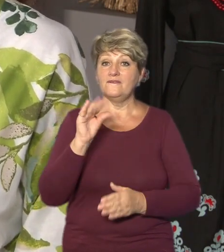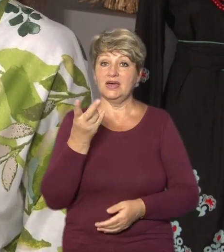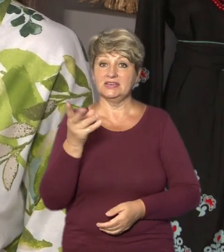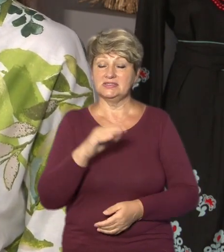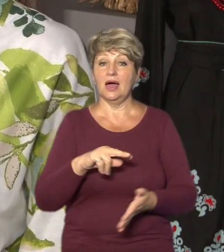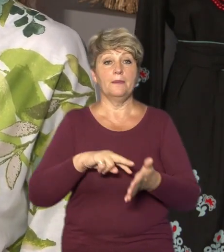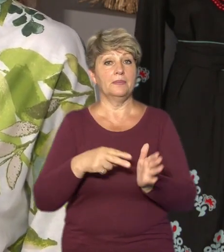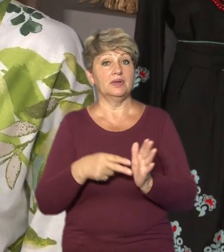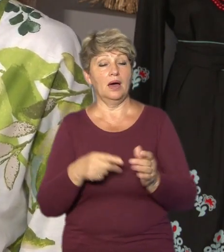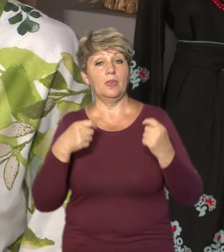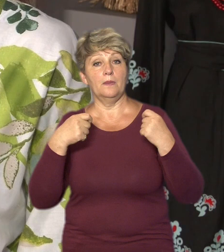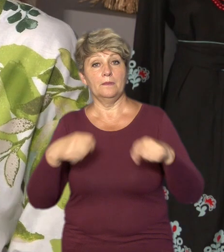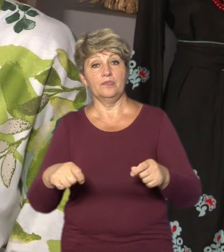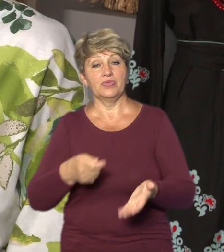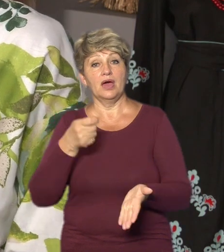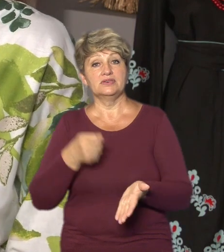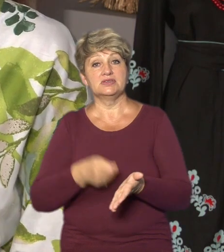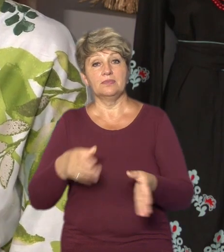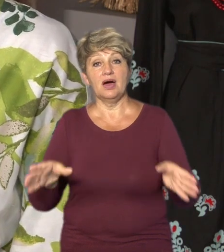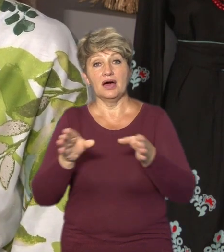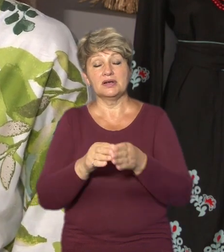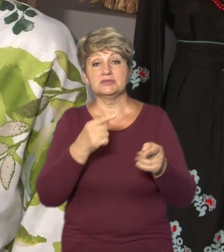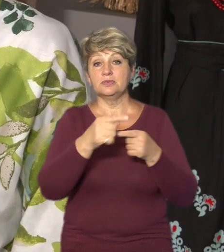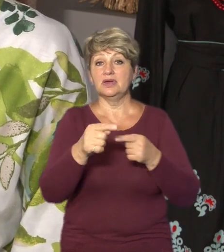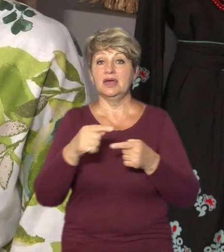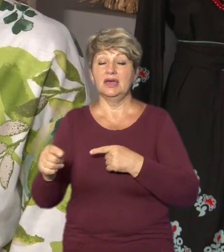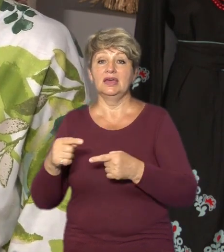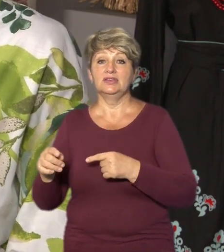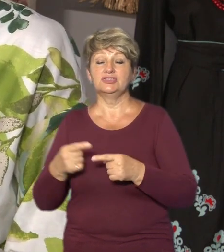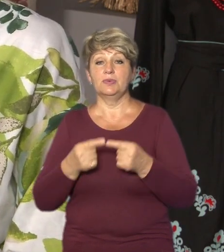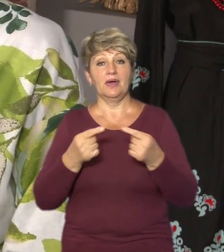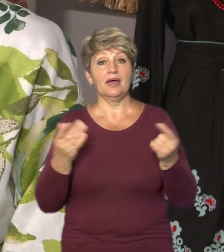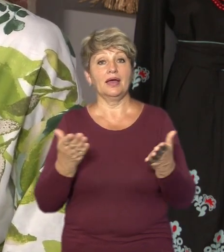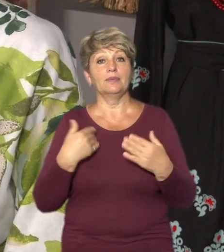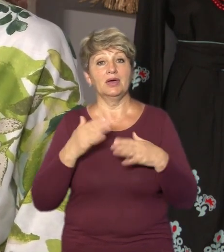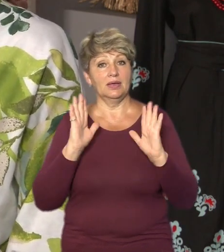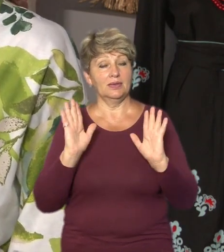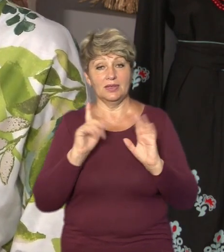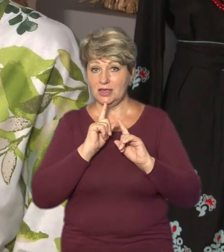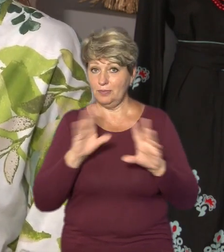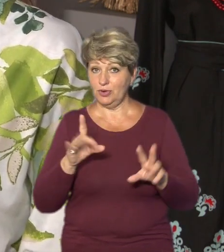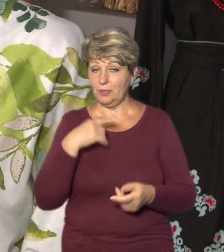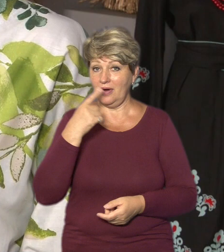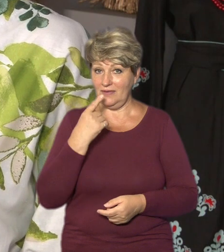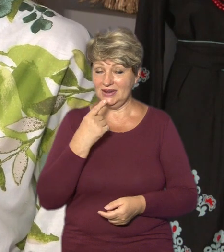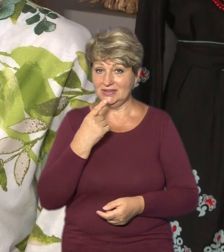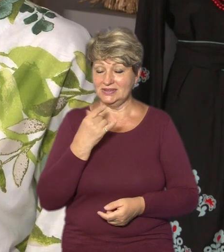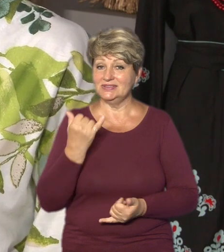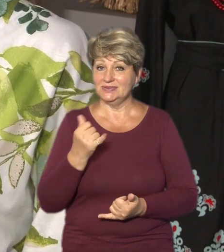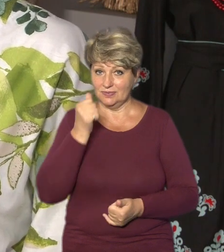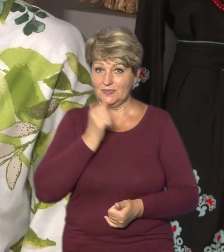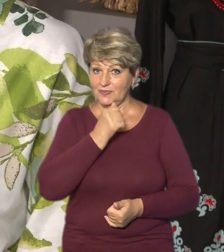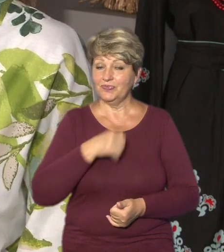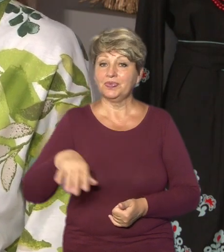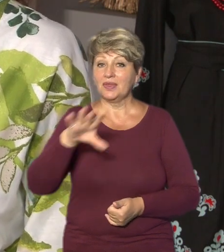продати її за аукціону разом з іншими дуже цікавими лотами, про які зараз не будемо говорити. Нехай це буде сюрпризом. І всі